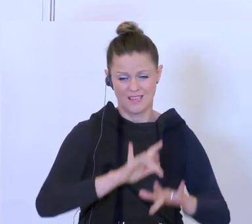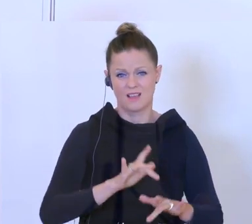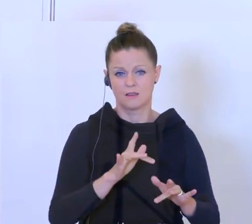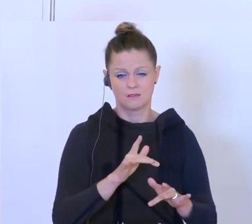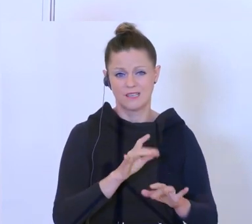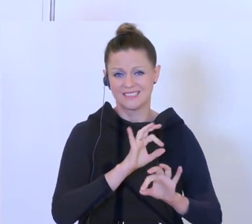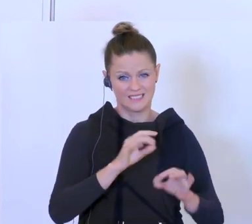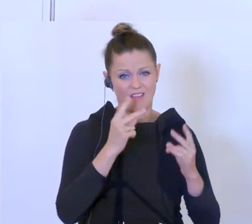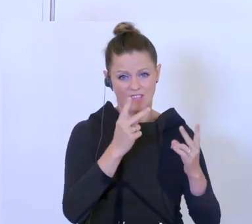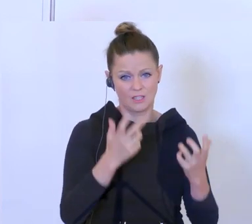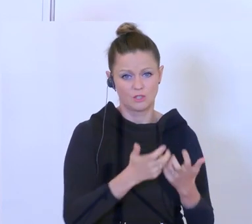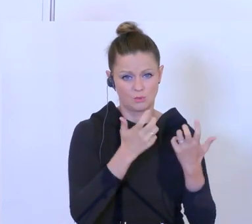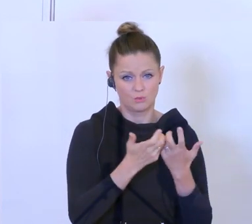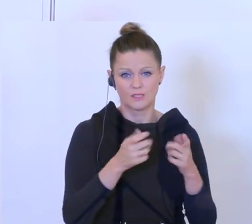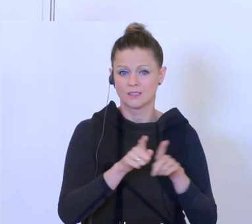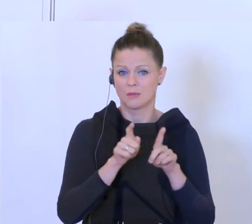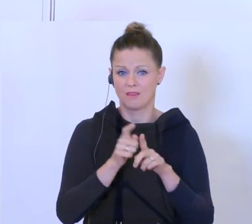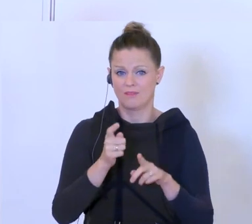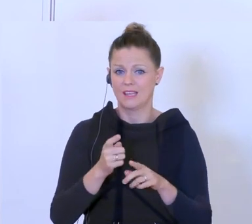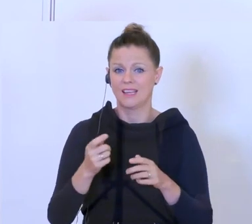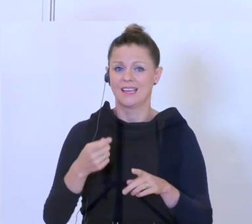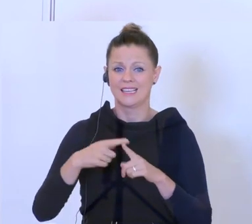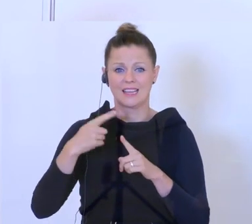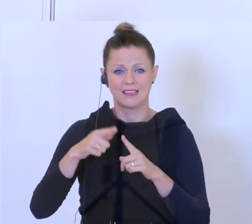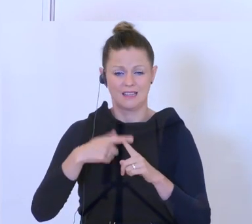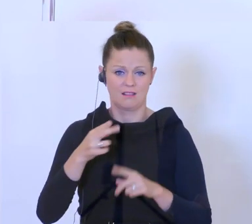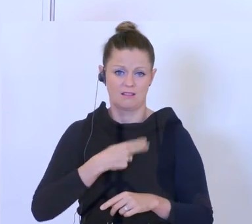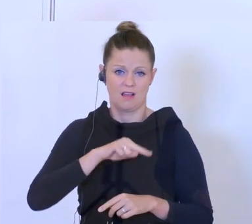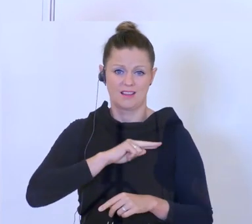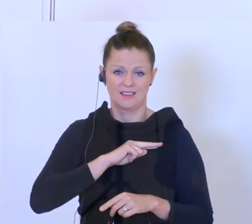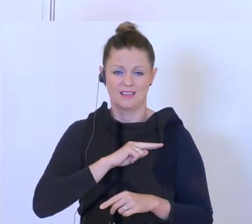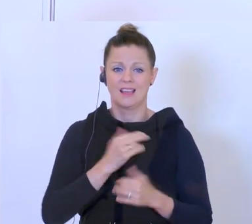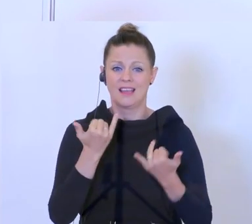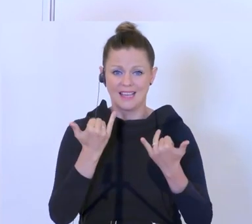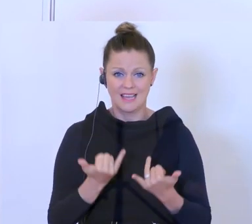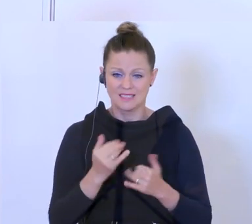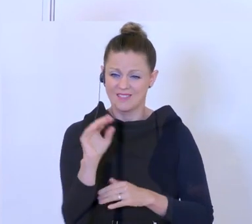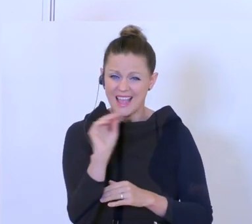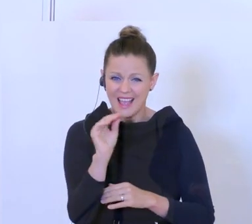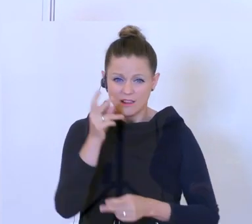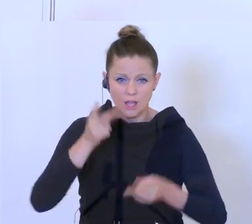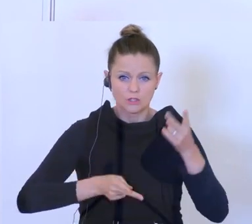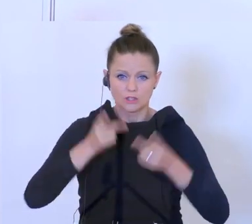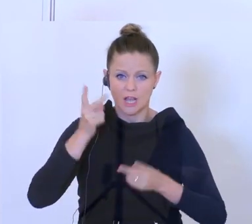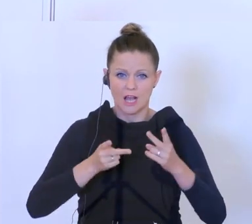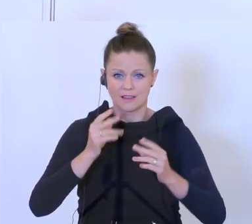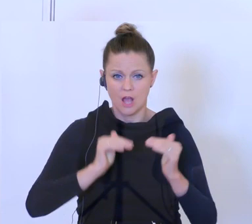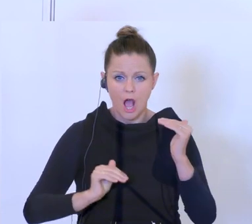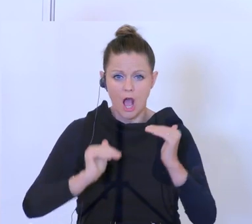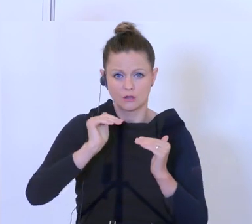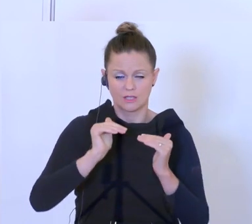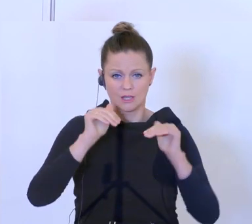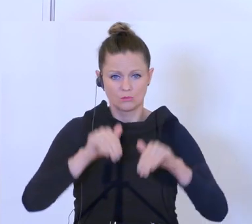so wichtiges Produkt wie Garantien für Kredite, weil jetzt geht es ja darum, dass echte Schäden abgedeckt werden, bestimmte